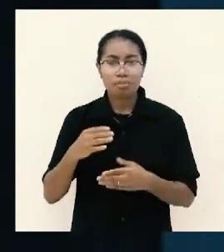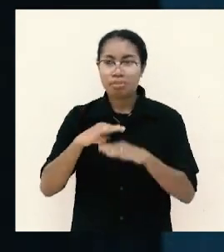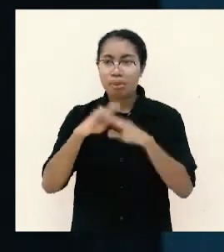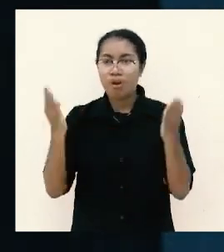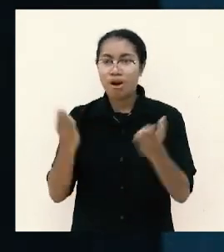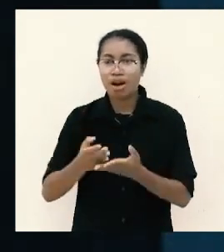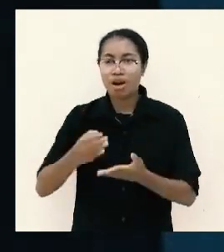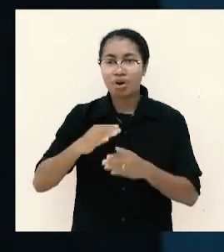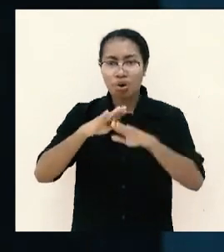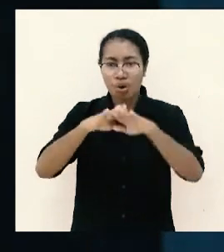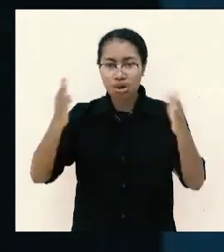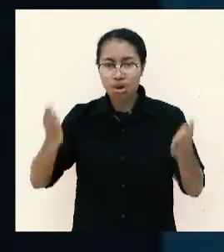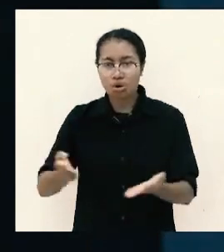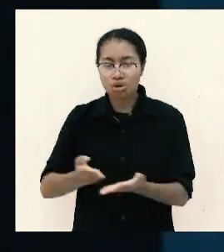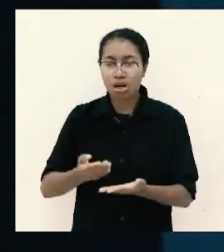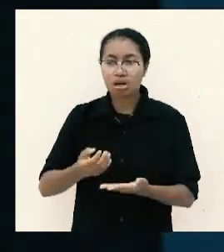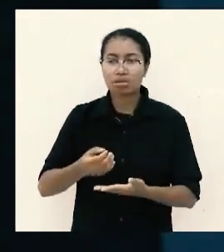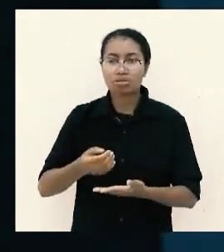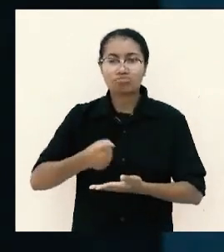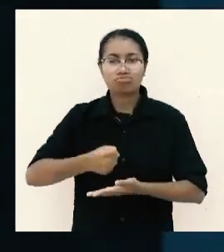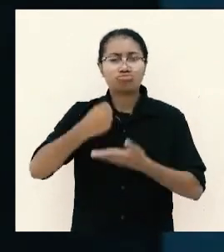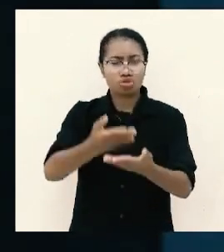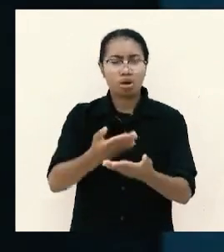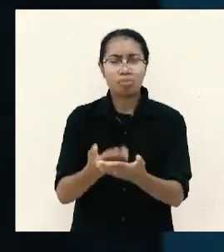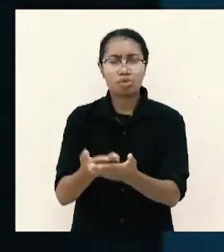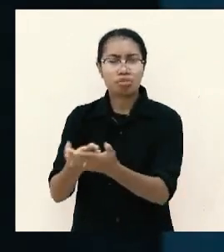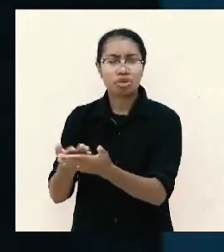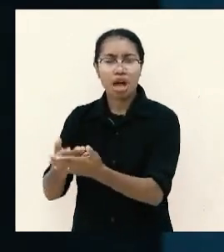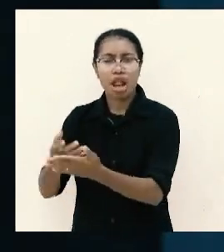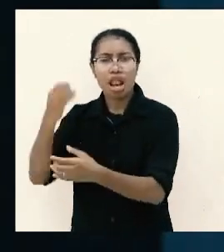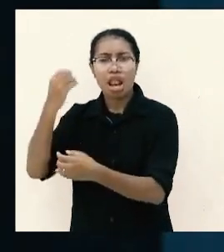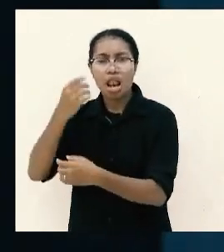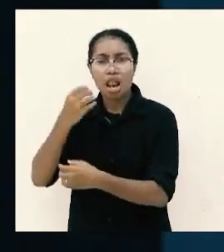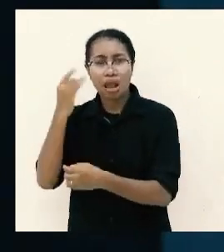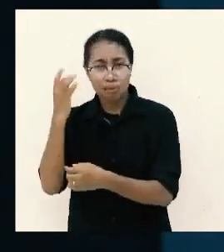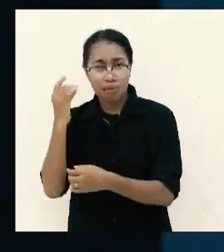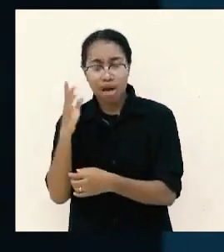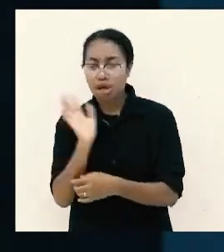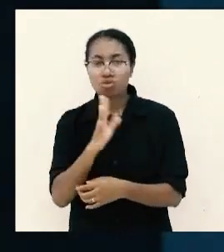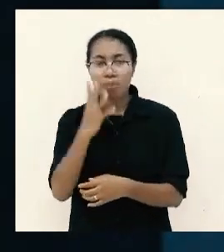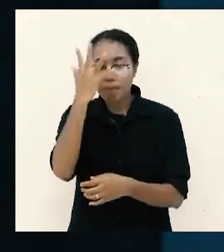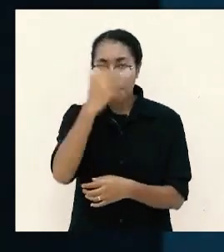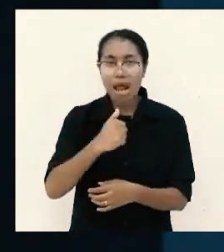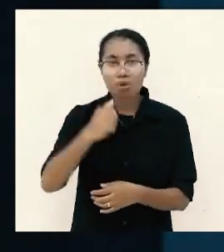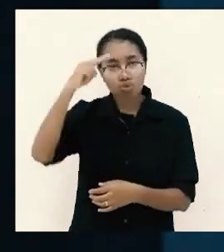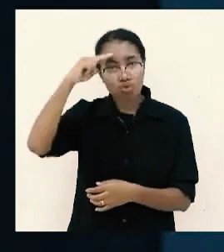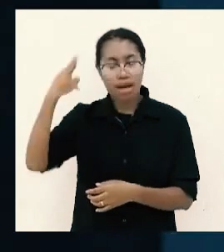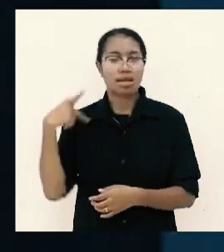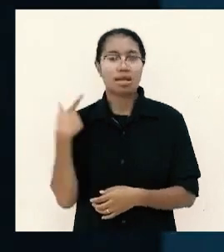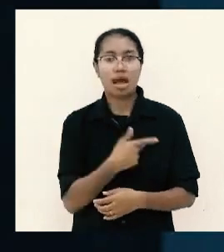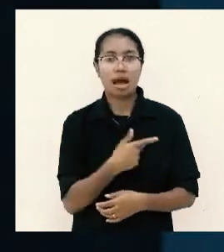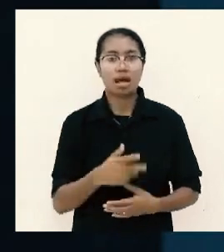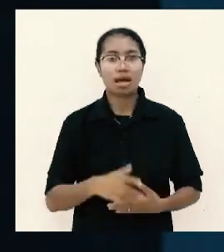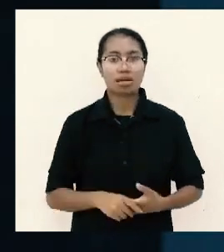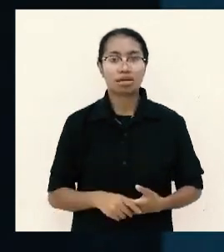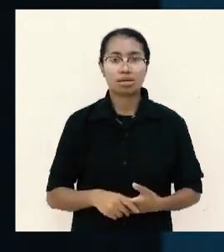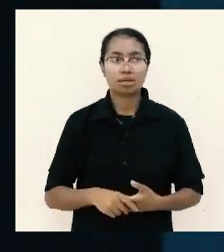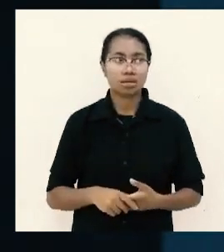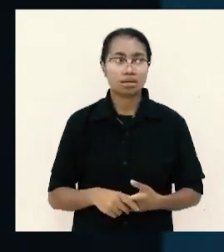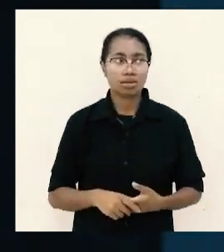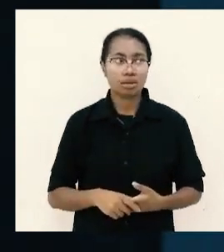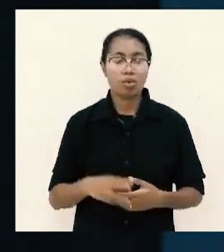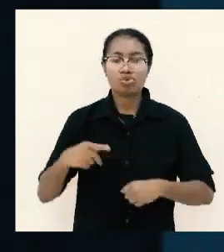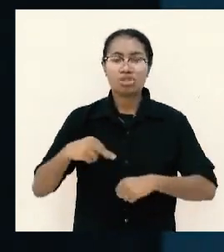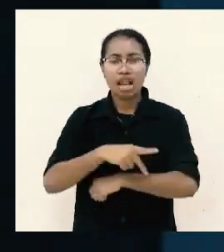-kotak todong orang di lampu merah itu mempermalukan Tuhan kita mau jalankan